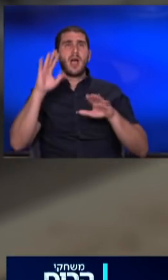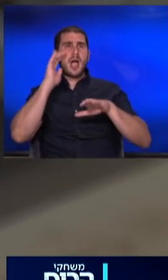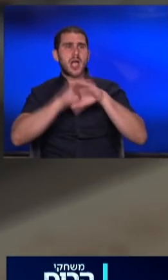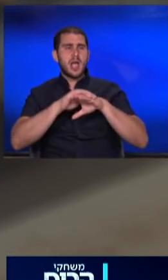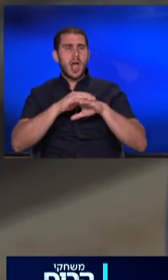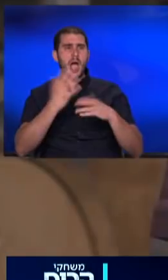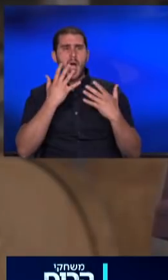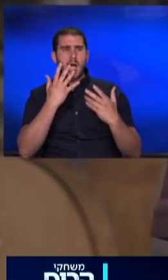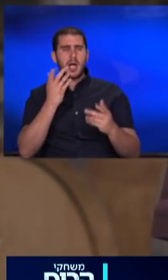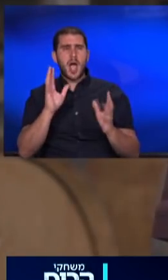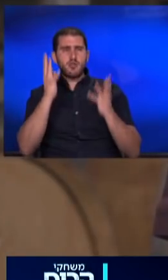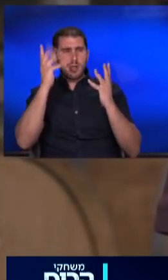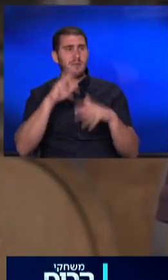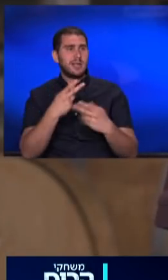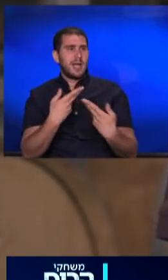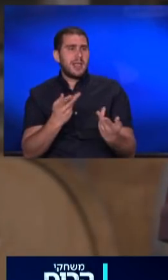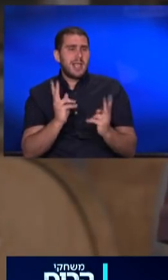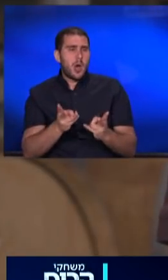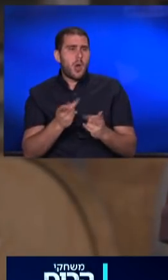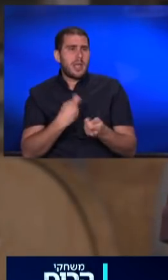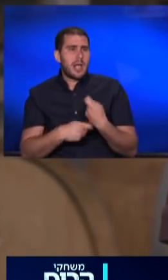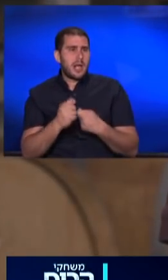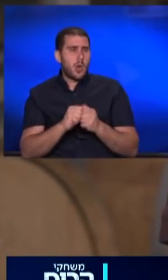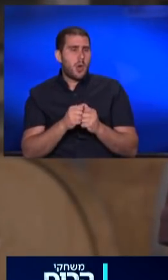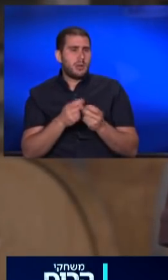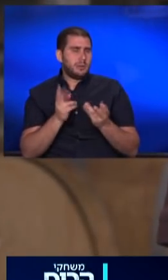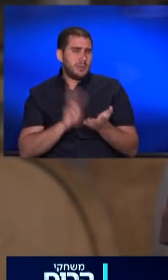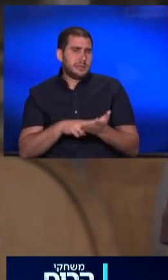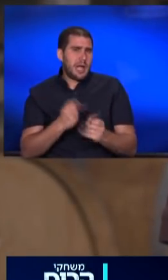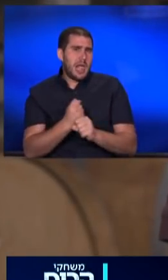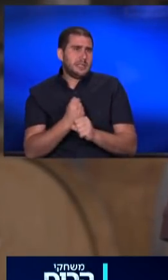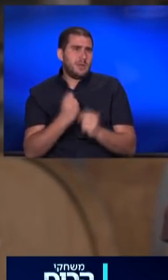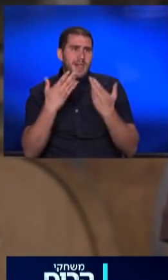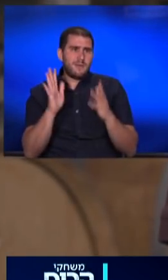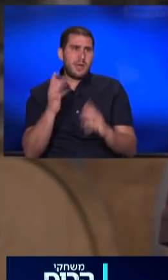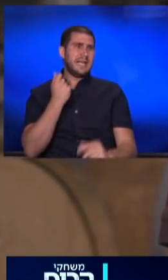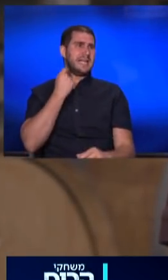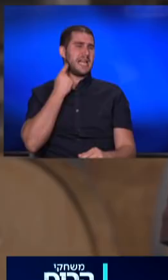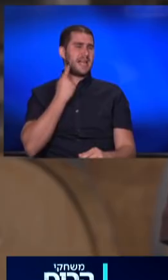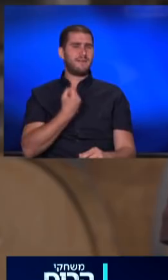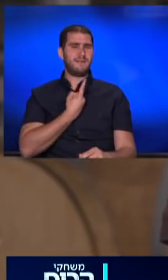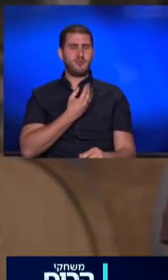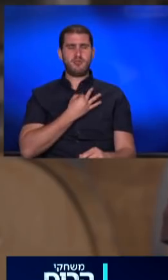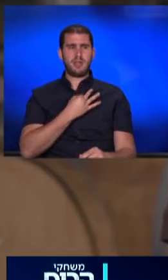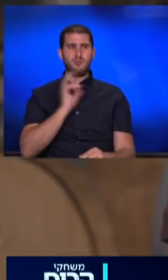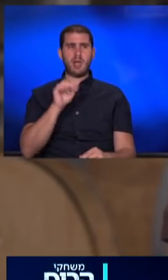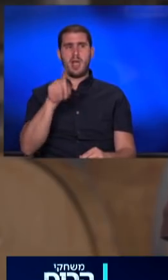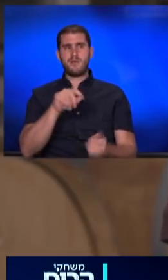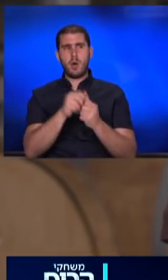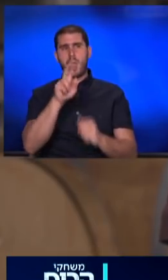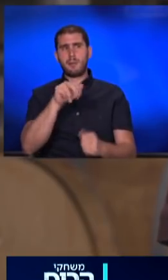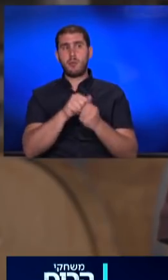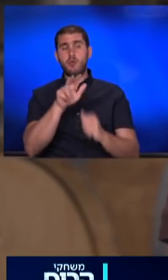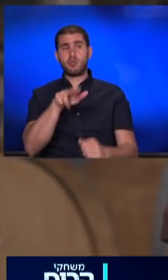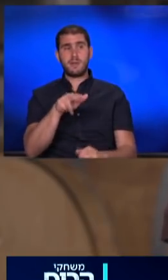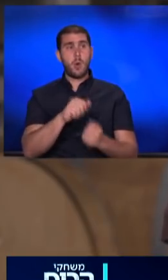ובסופו של דבר איין שום יכולת כלכלית או הצדקה קיומית לעשות, לפתוח עכשיו יקב משלי בשביל אלף או שלפיים או